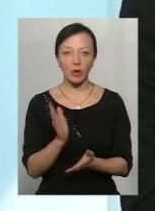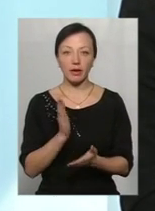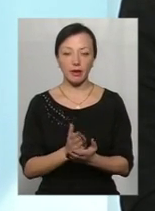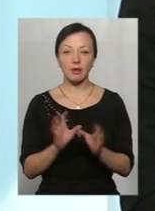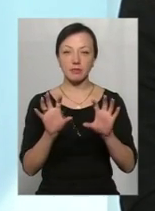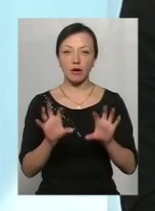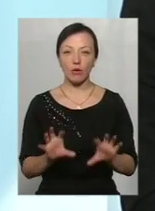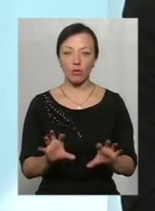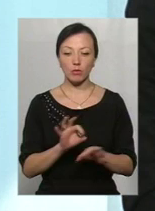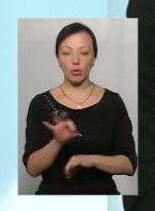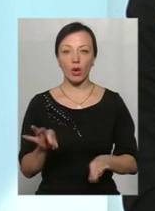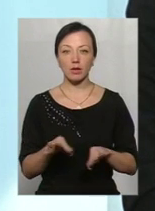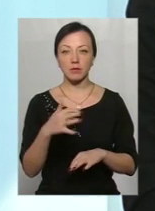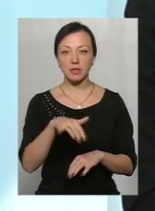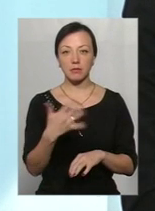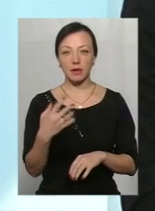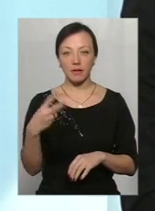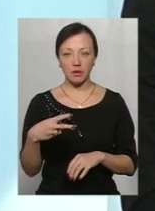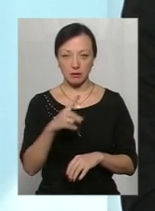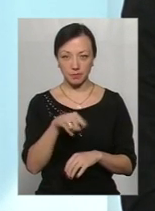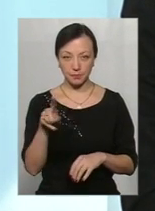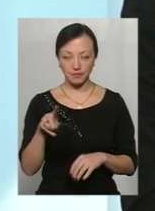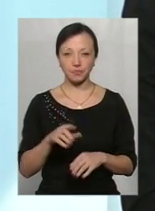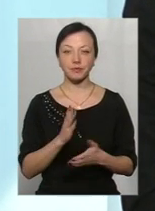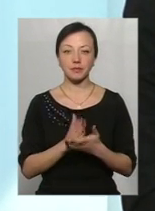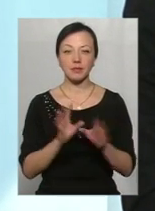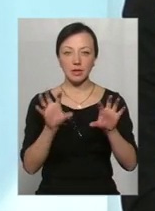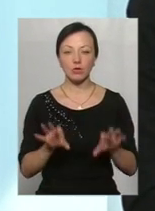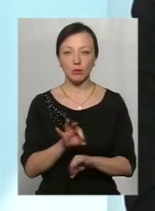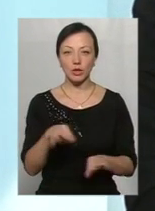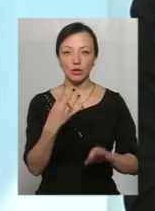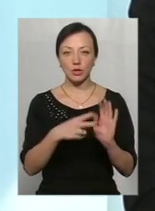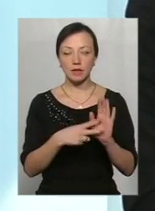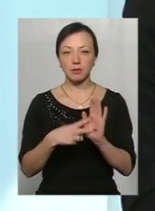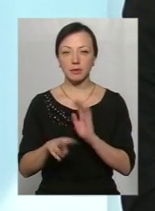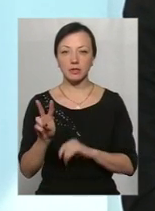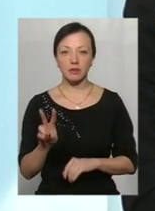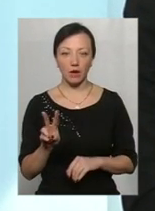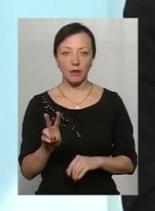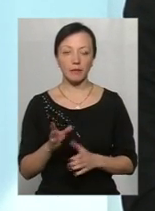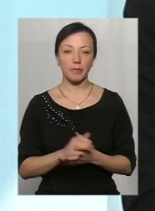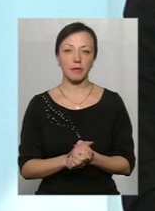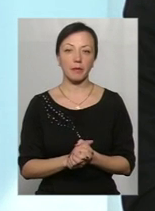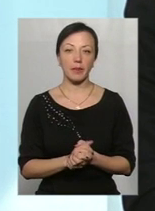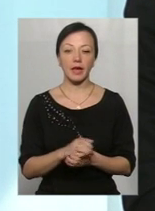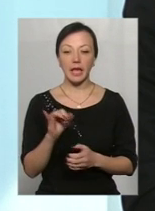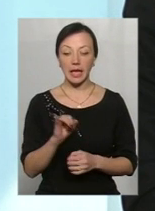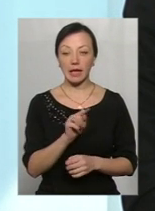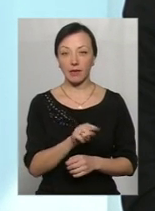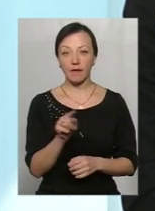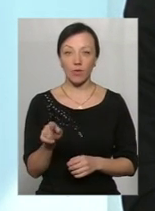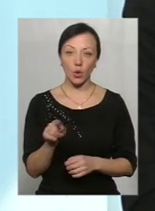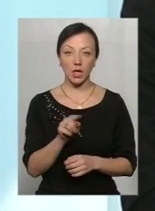законопроект 55-20, є законопроект 47-72. І вони